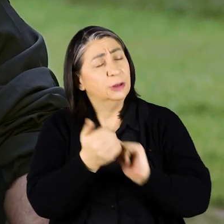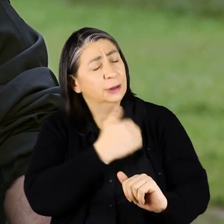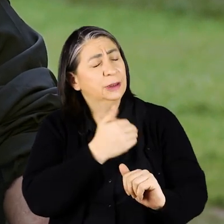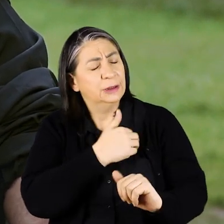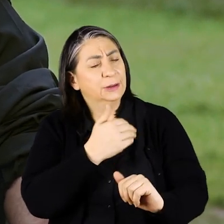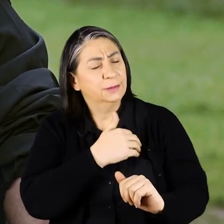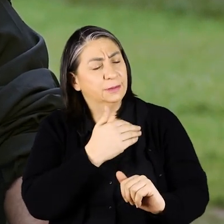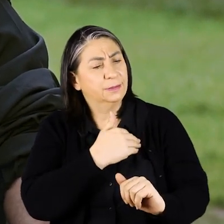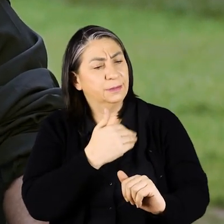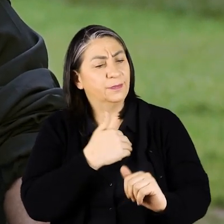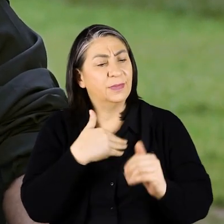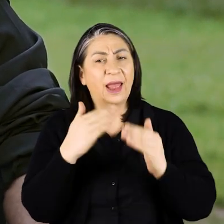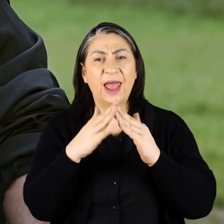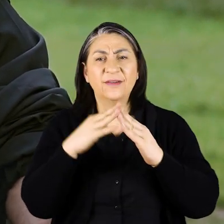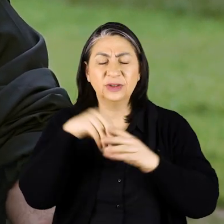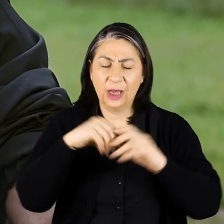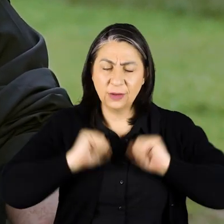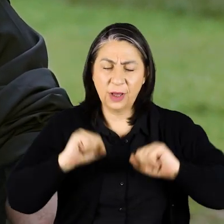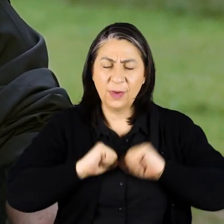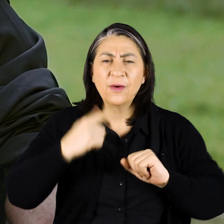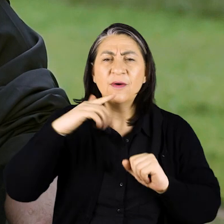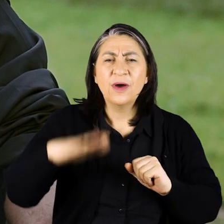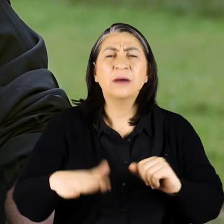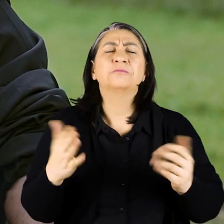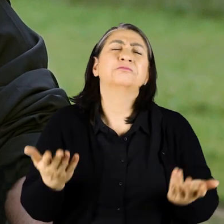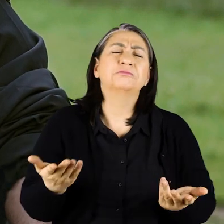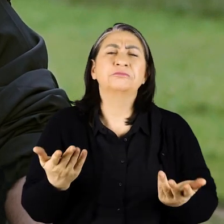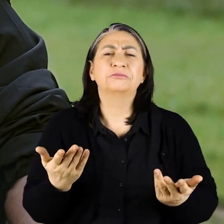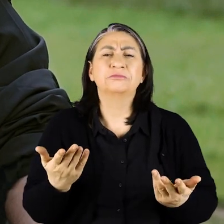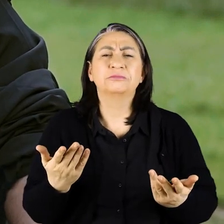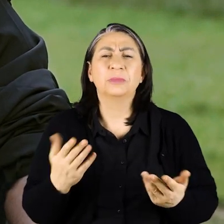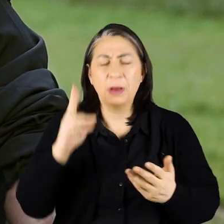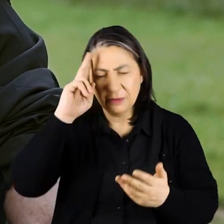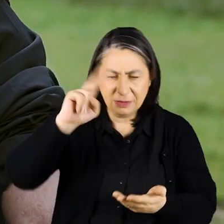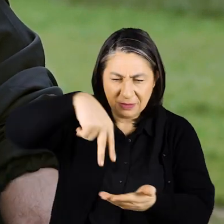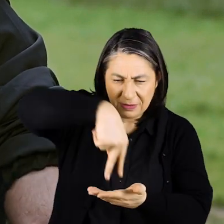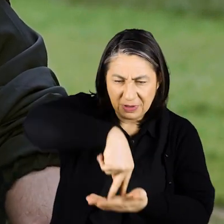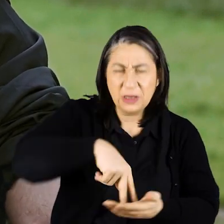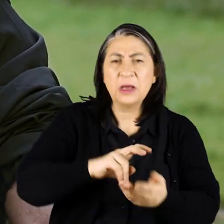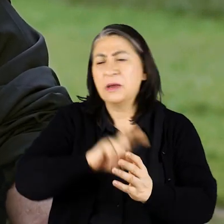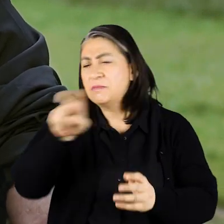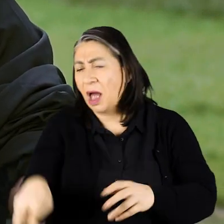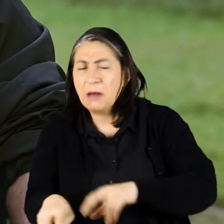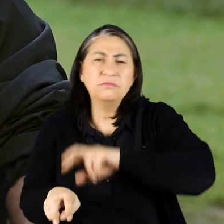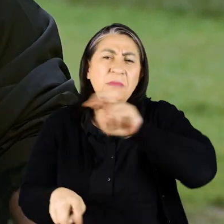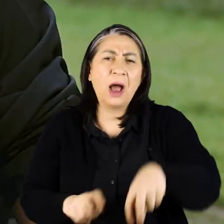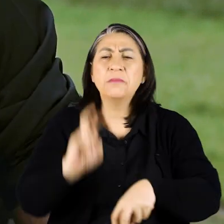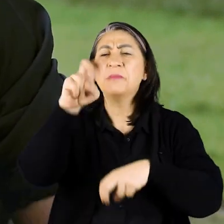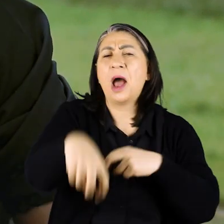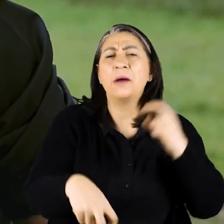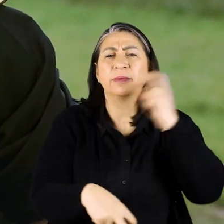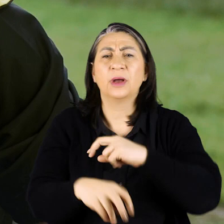önceden evde atlıyorum antrenman yapıyordum çok küçükken Ne bileyim böyle işte amuda kalkardım atlardım zıplardım Yani